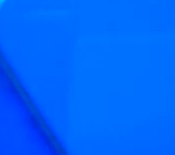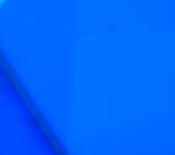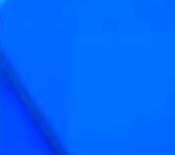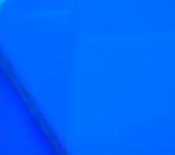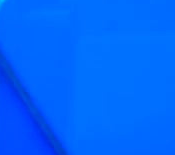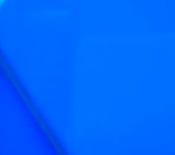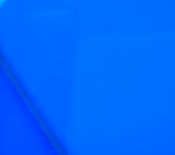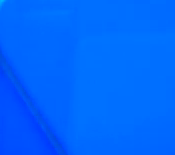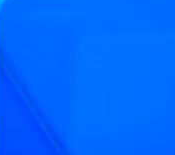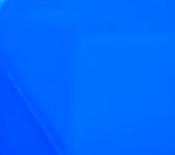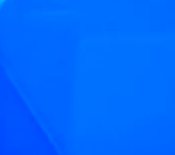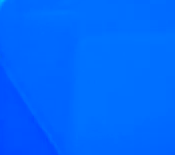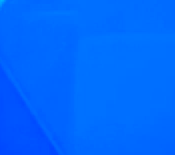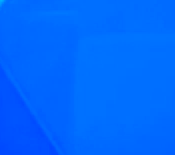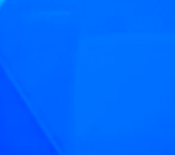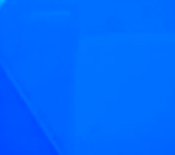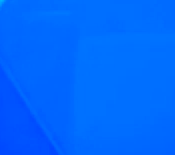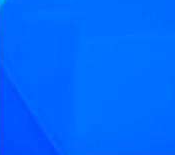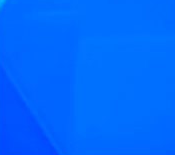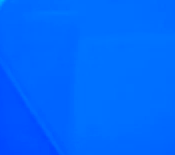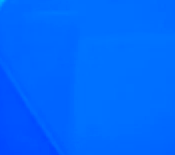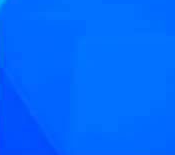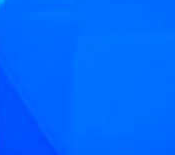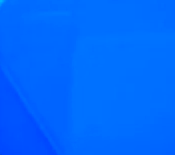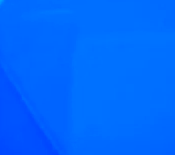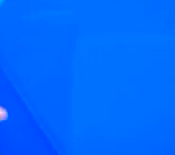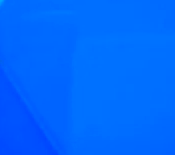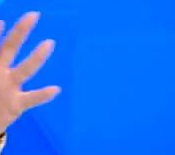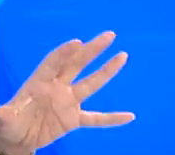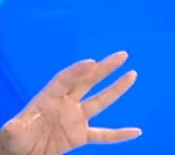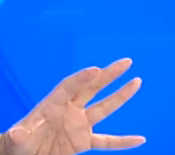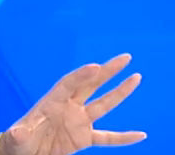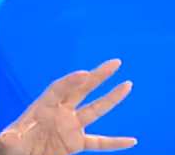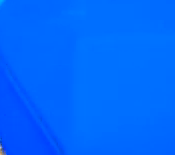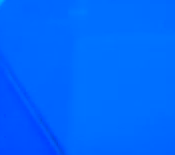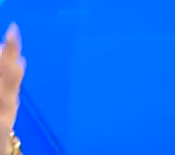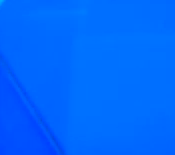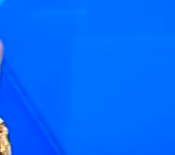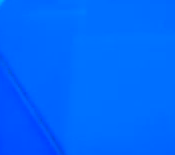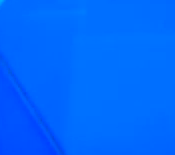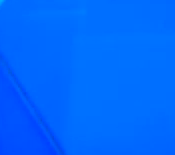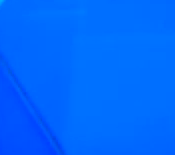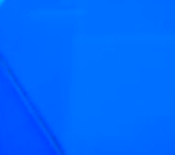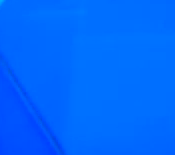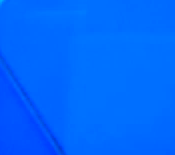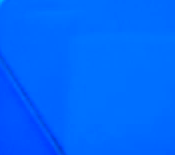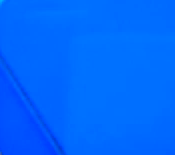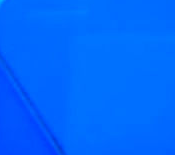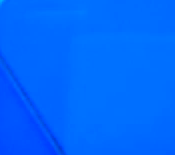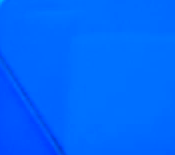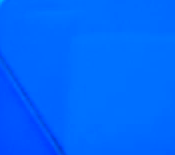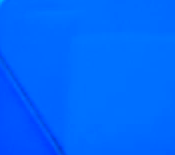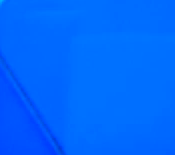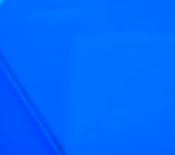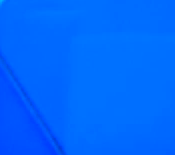Ποδοσφαίρου Κοφών. Μία πολύ μεγάλη αθλητική διοργάνωση. Μην επικεντρώνομαστε μόνο στις εκλογές. Η γη κινείται και